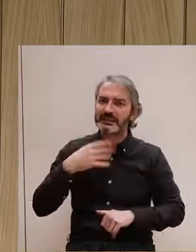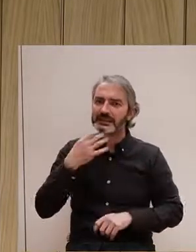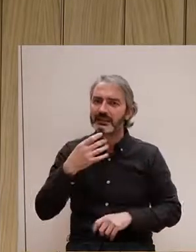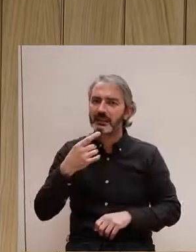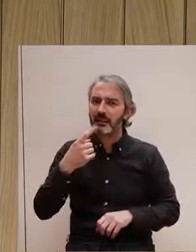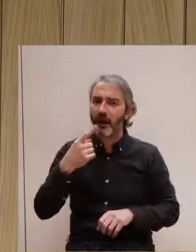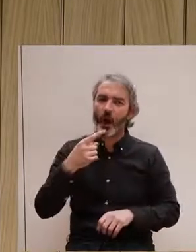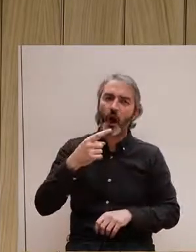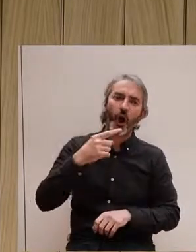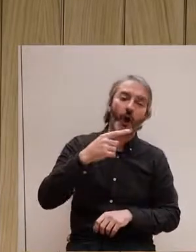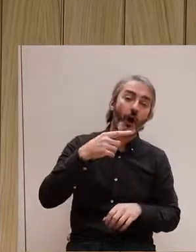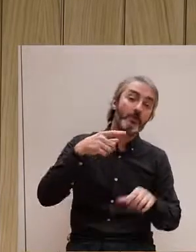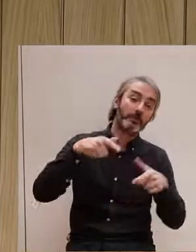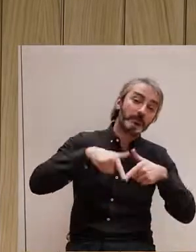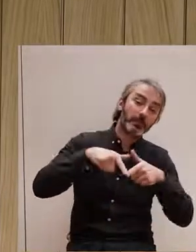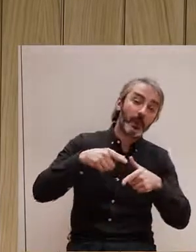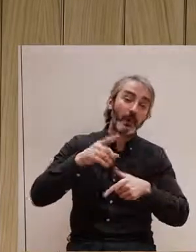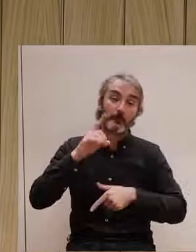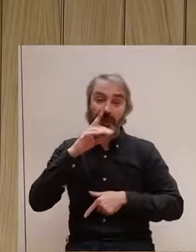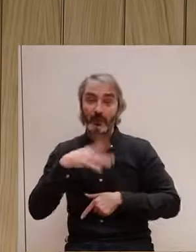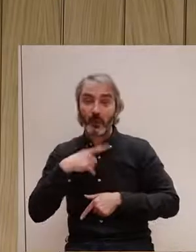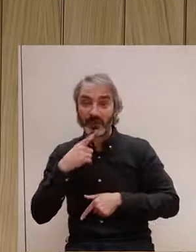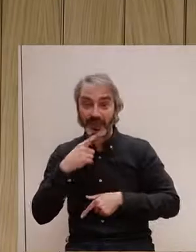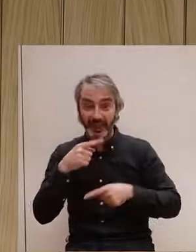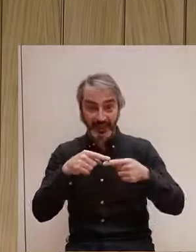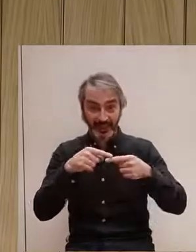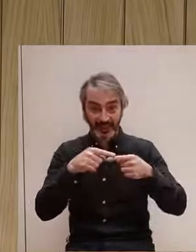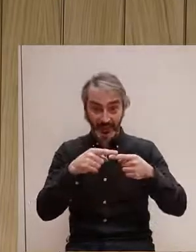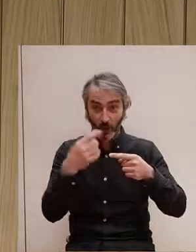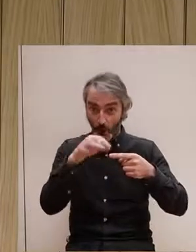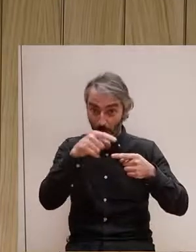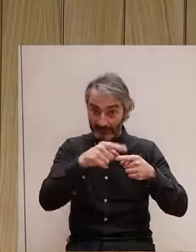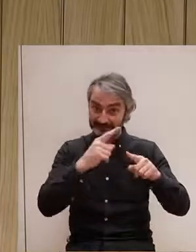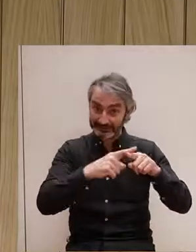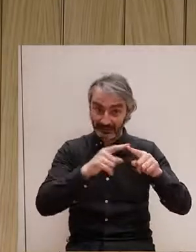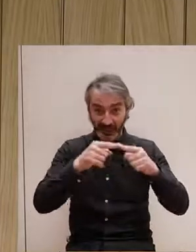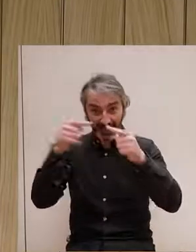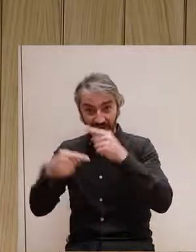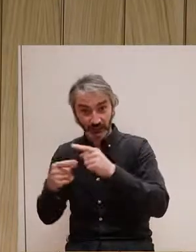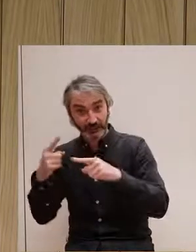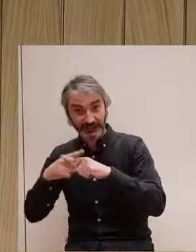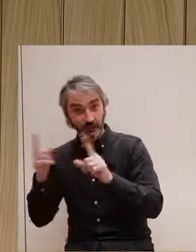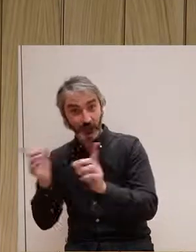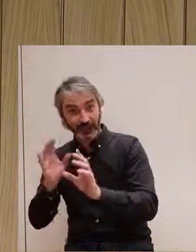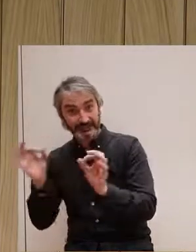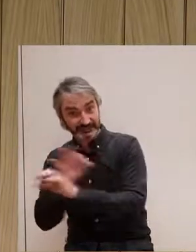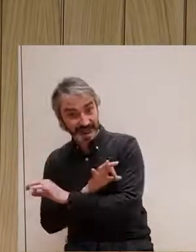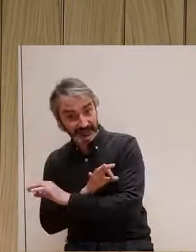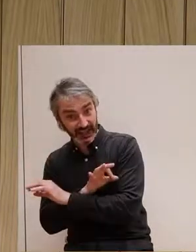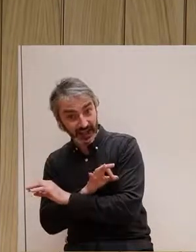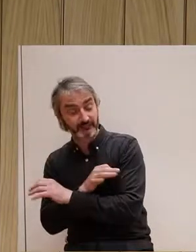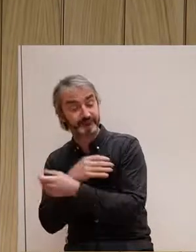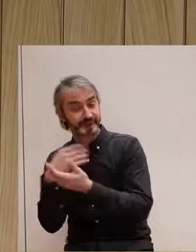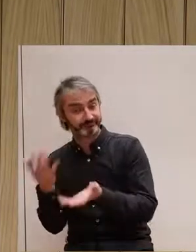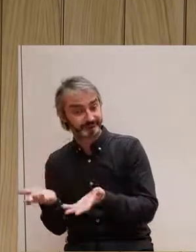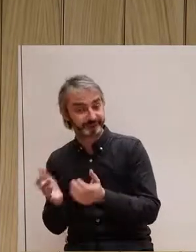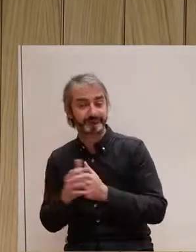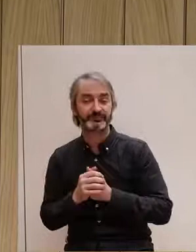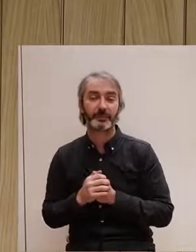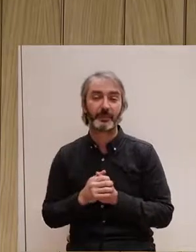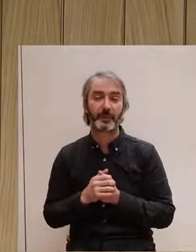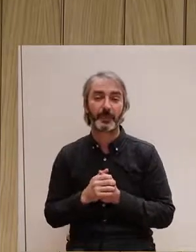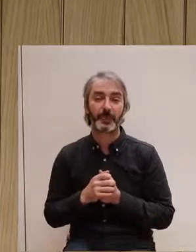vagina interactuant, no? I per tant, ens sembla que ha des d'una perspectiva molt heterocentrada. I després, per què